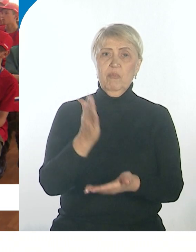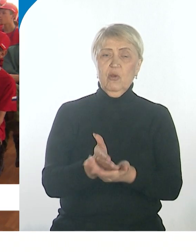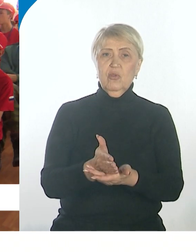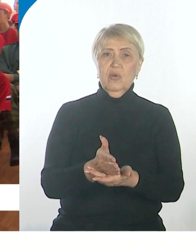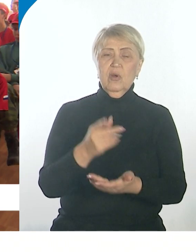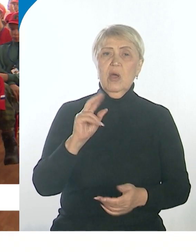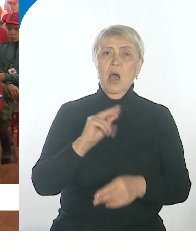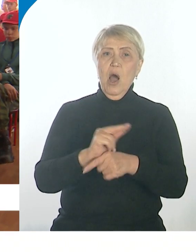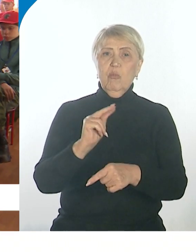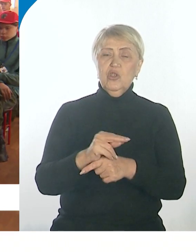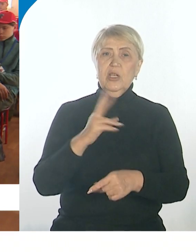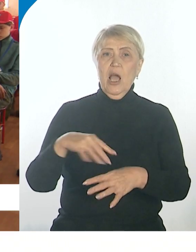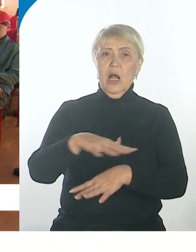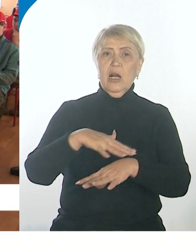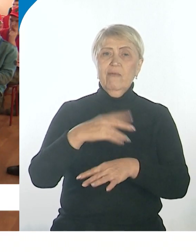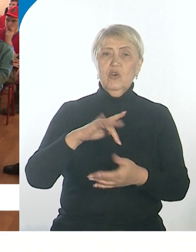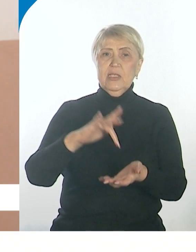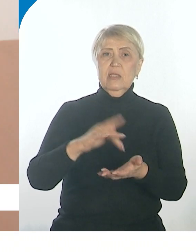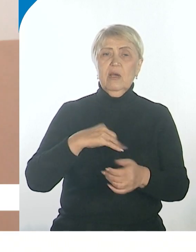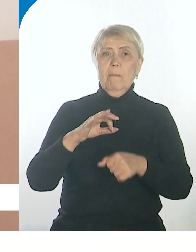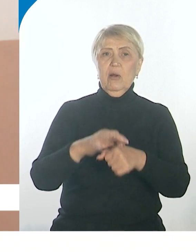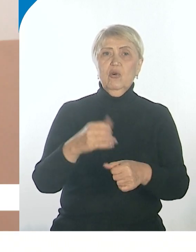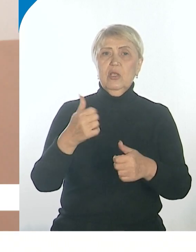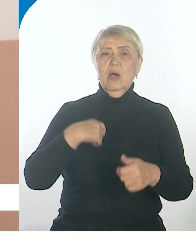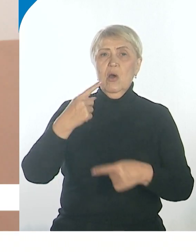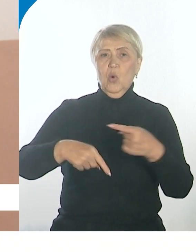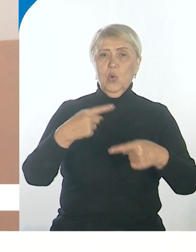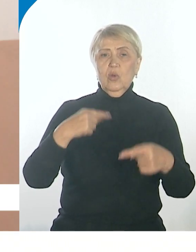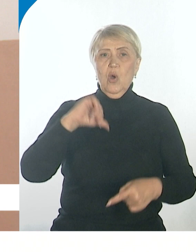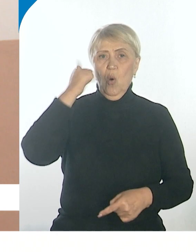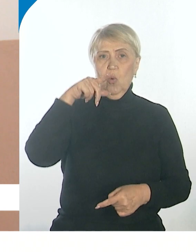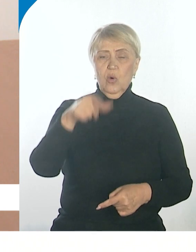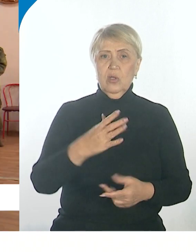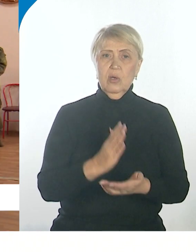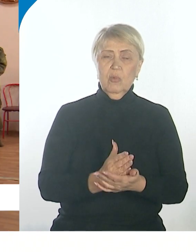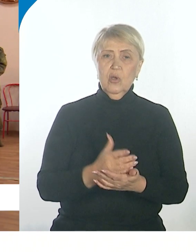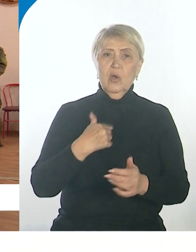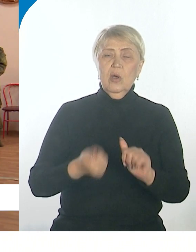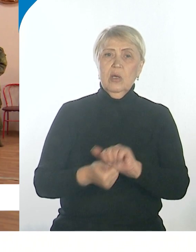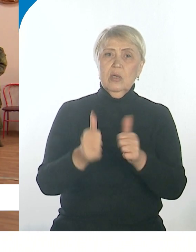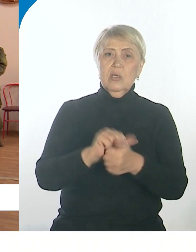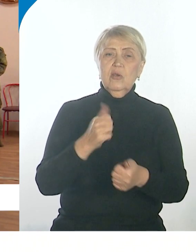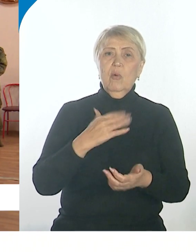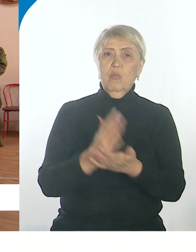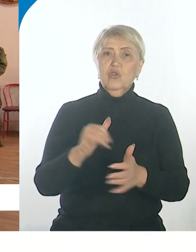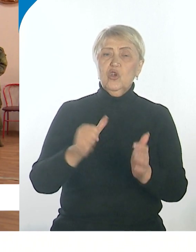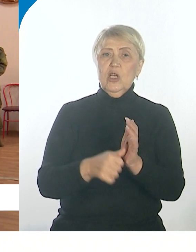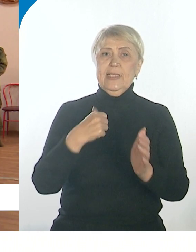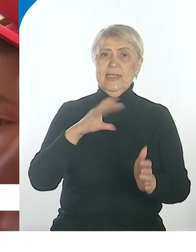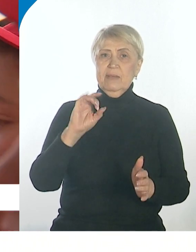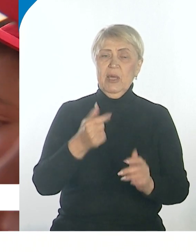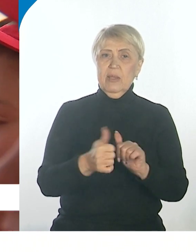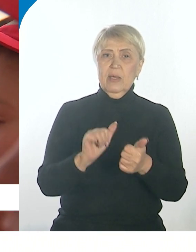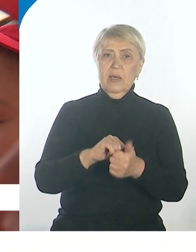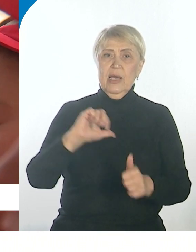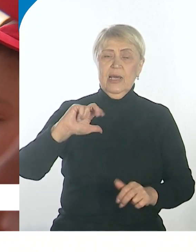Обучение в Краевом Центре «Авангард» проходит круглый год. До декабря в Хабаровске запланированы еще шесть смен по направлению сухопутные войска и